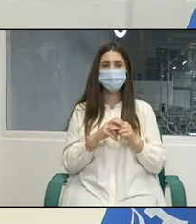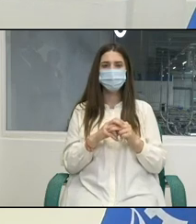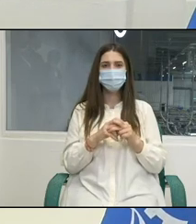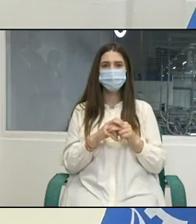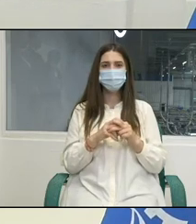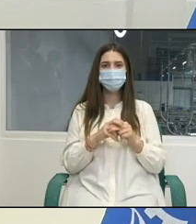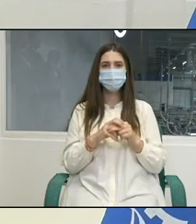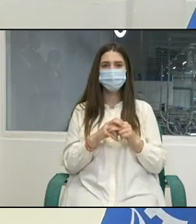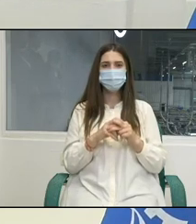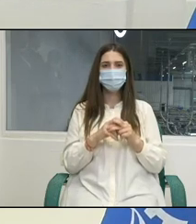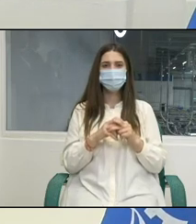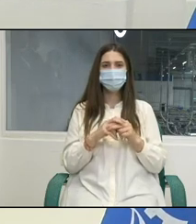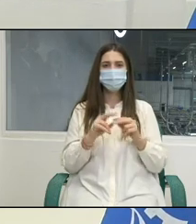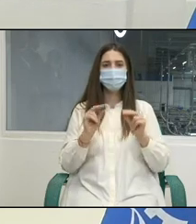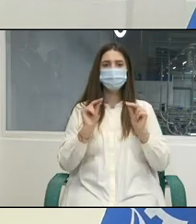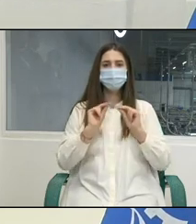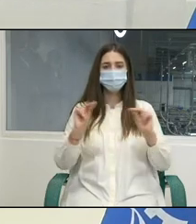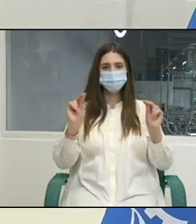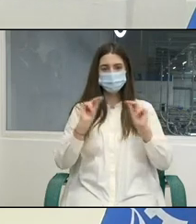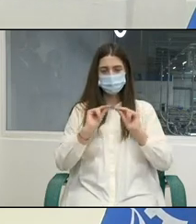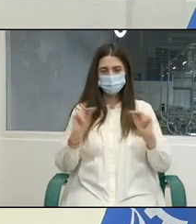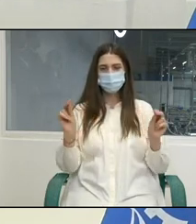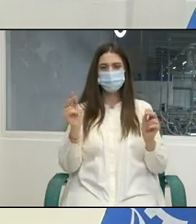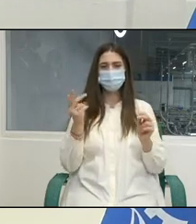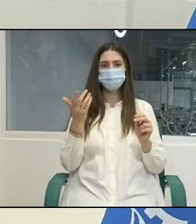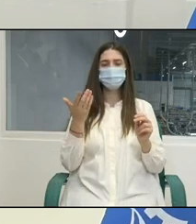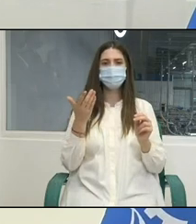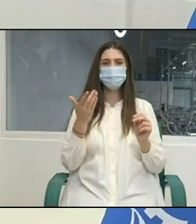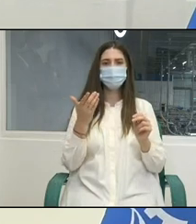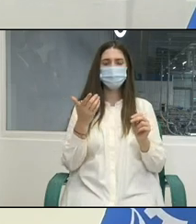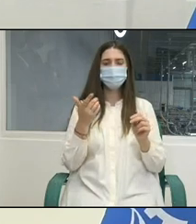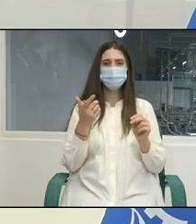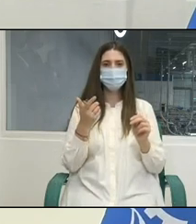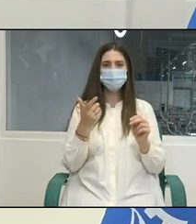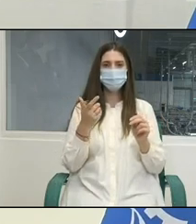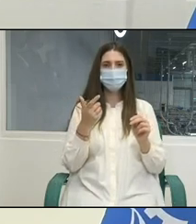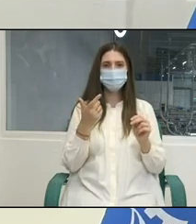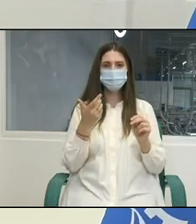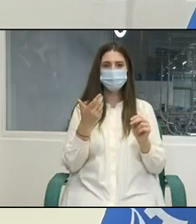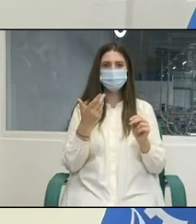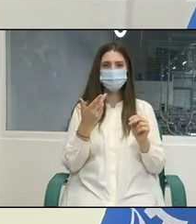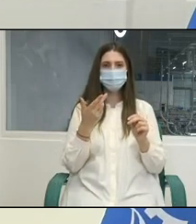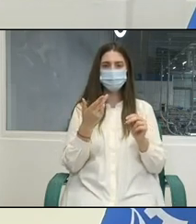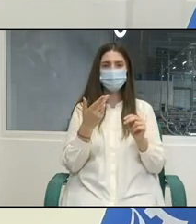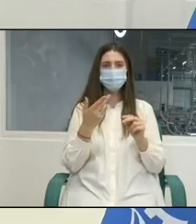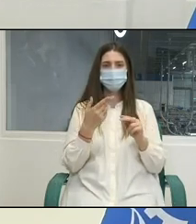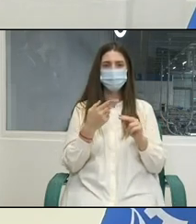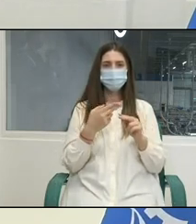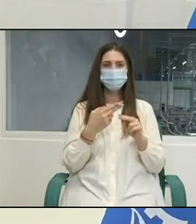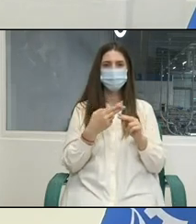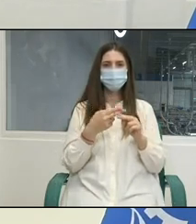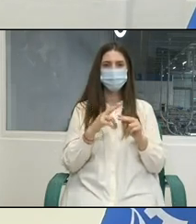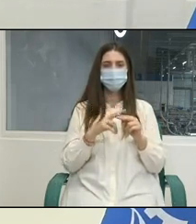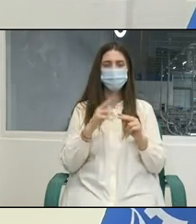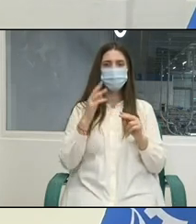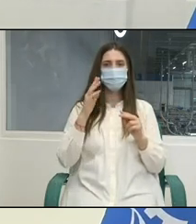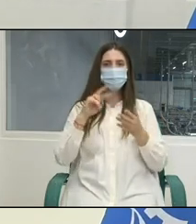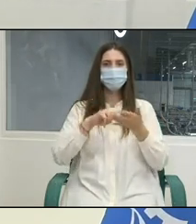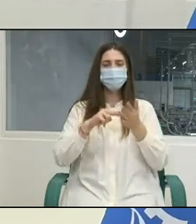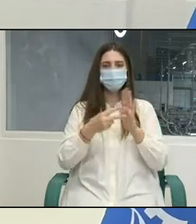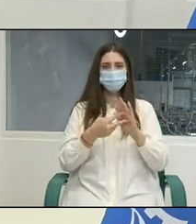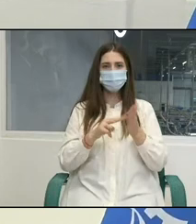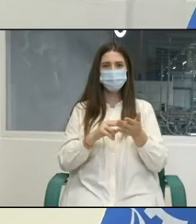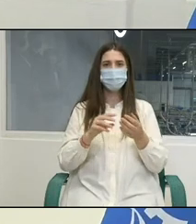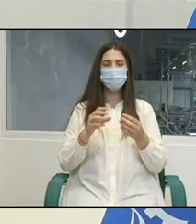instruiri privind obiectivile și managementul bazat pe rezultatele pentru planificarea programului din